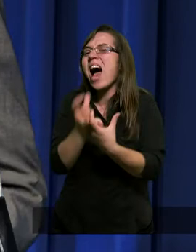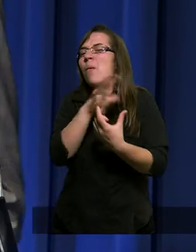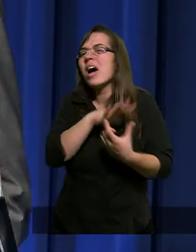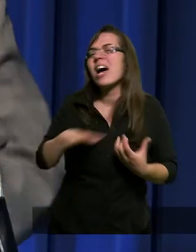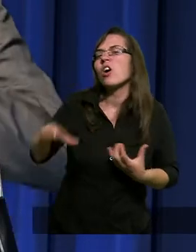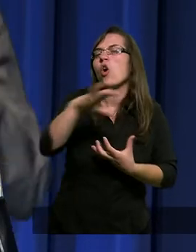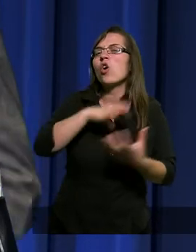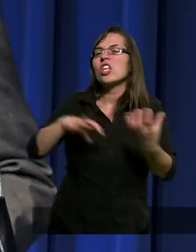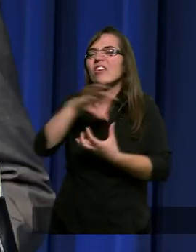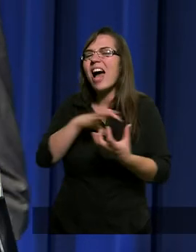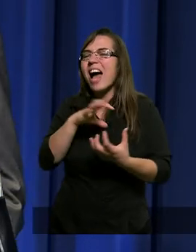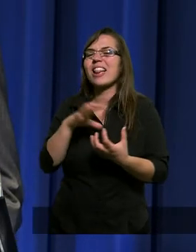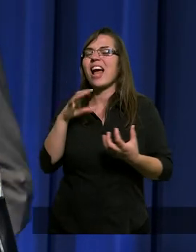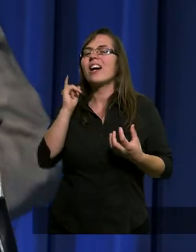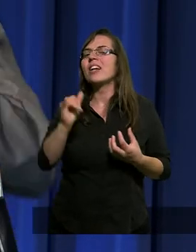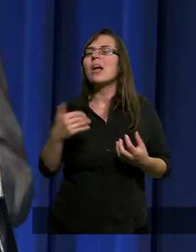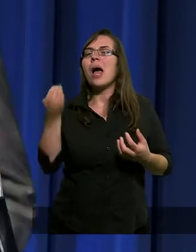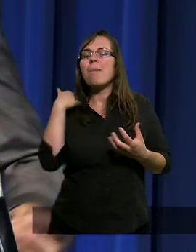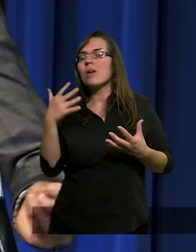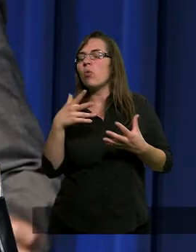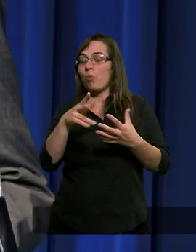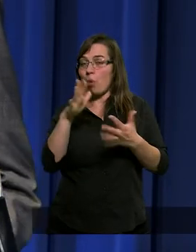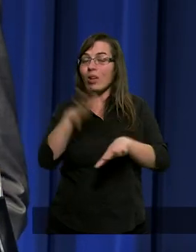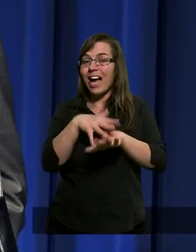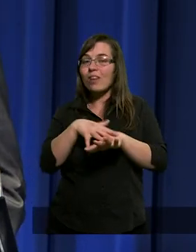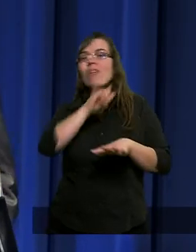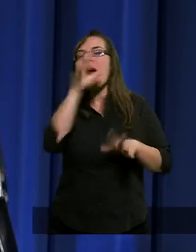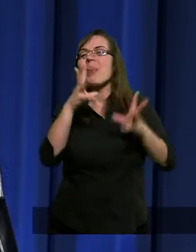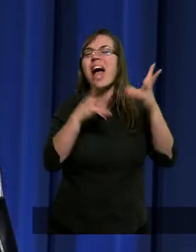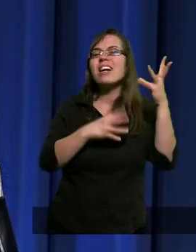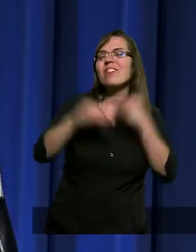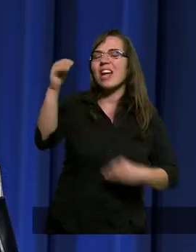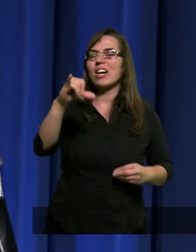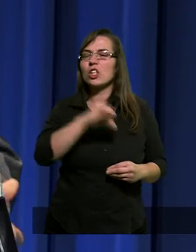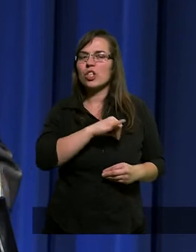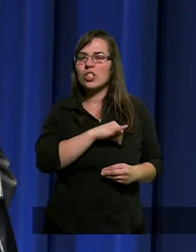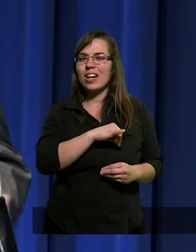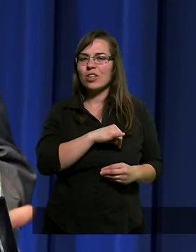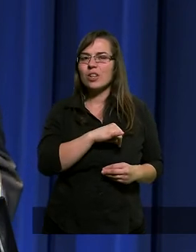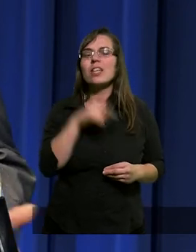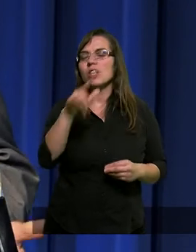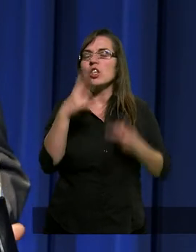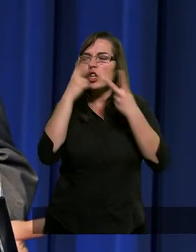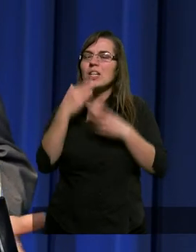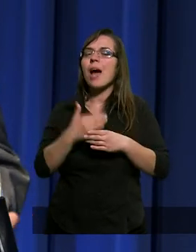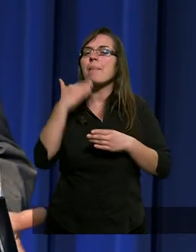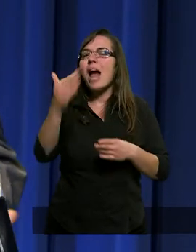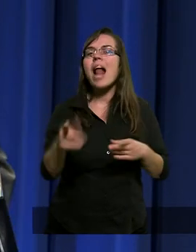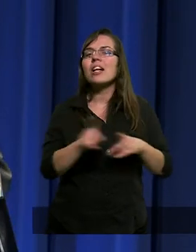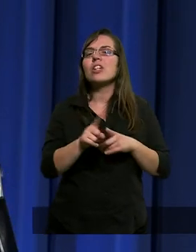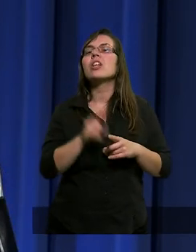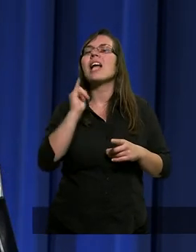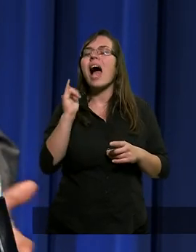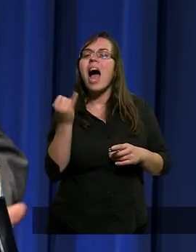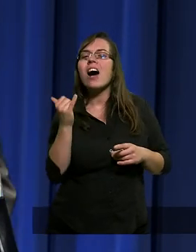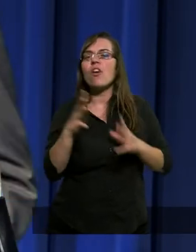Wziął i był potraktowany jako największy grzesznik. I następnie czytamy też, że